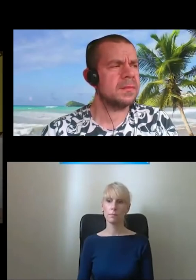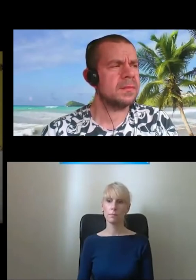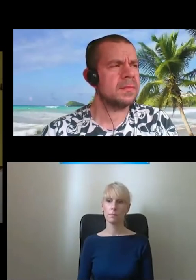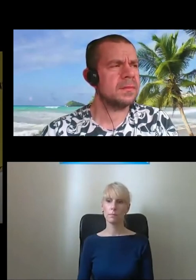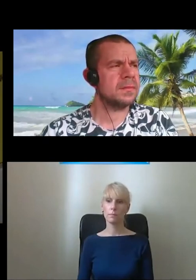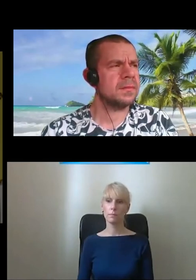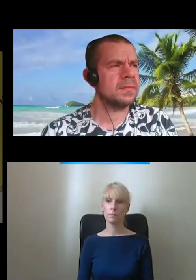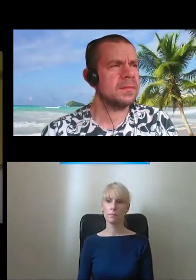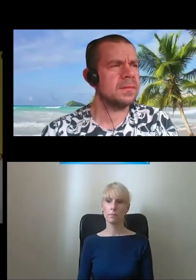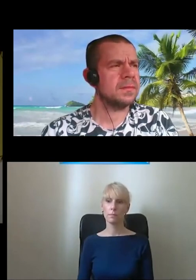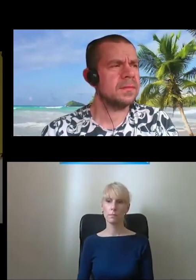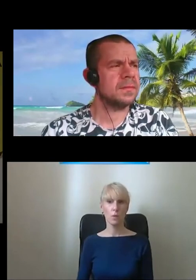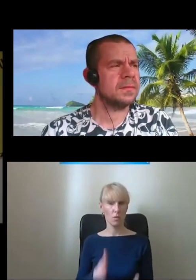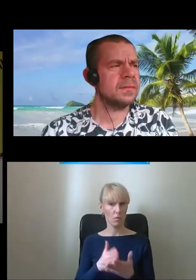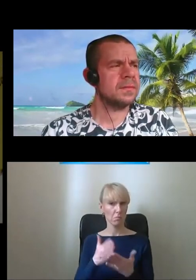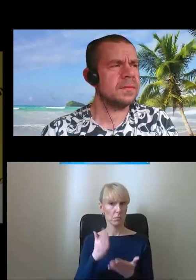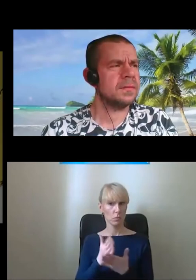Tak, ja jestem przytrzymał, tak?